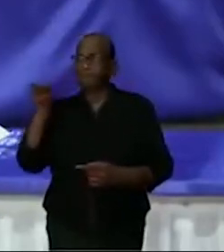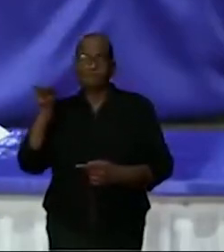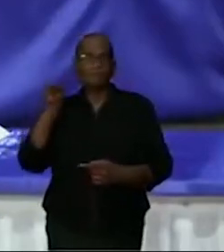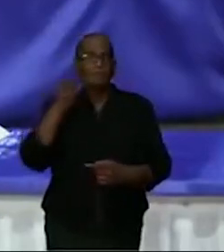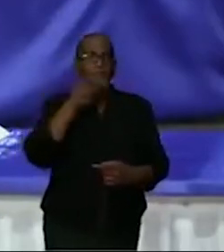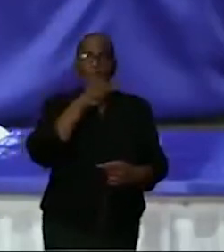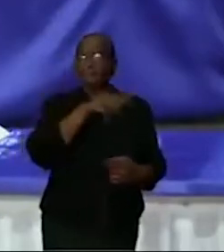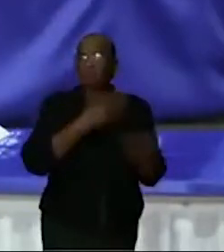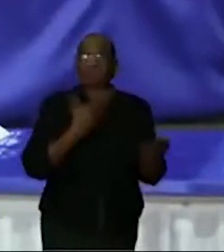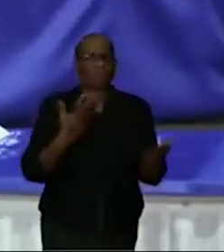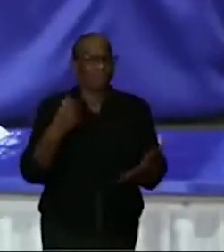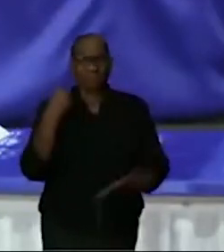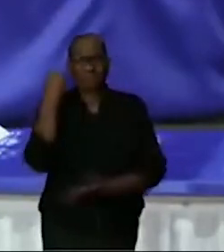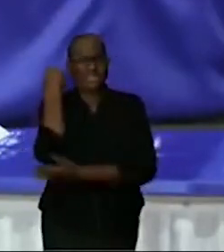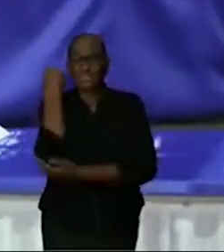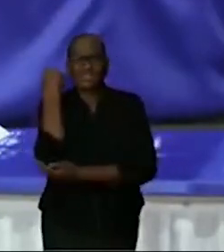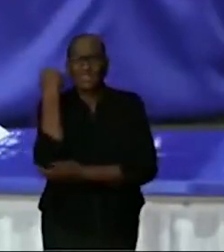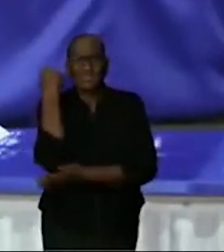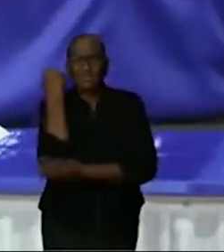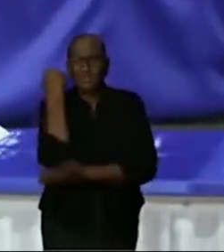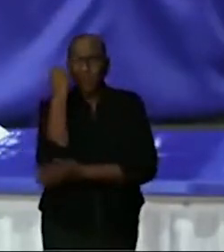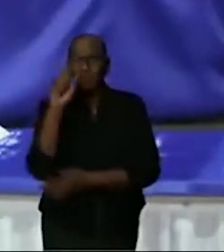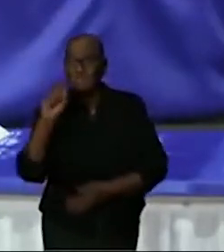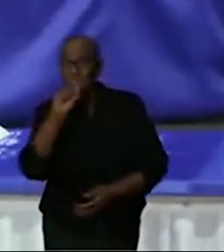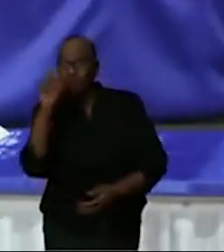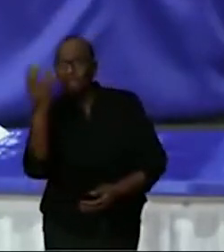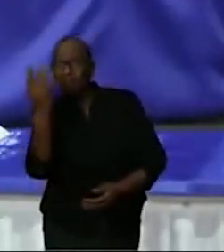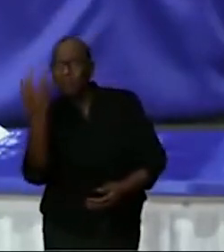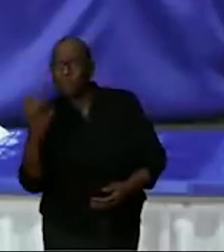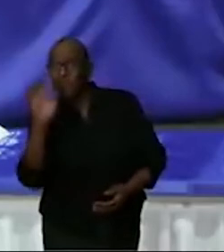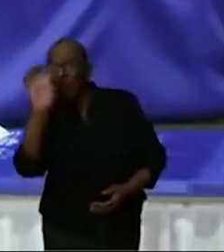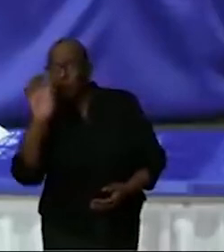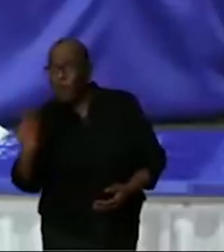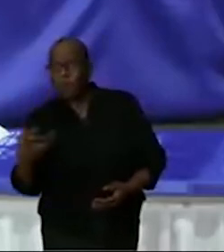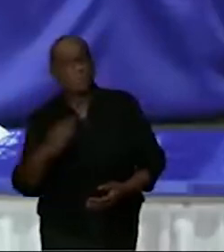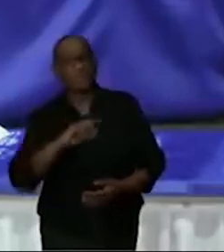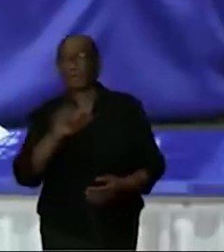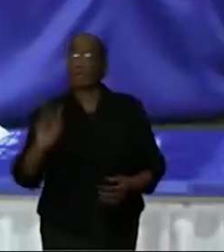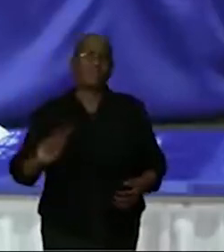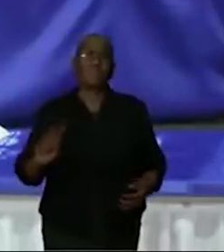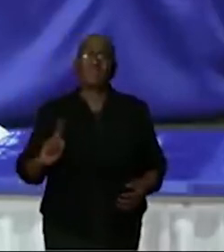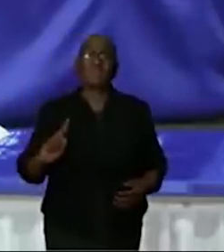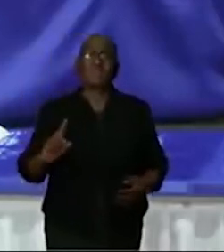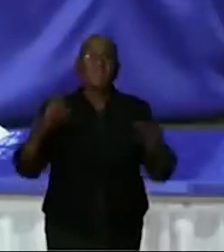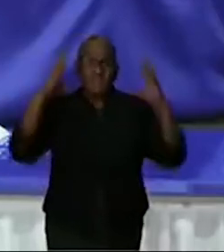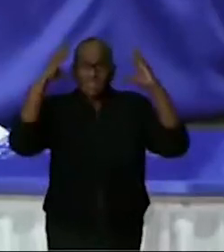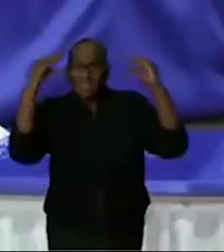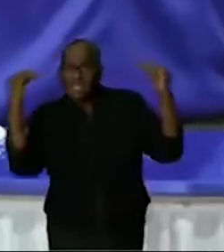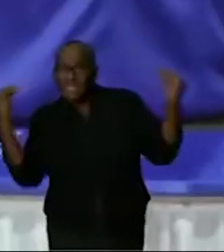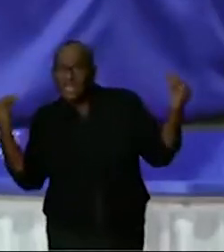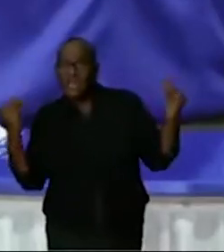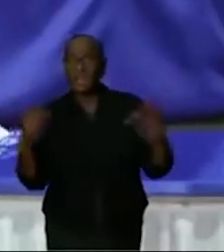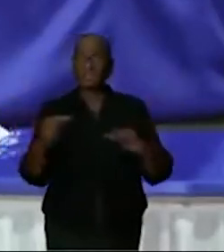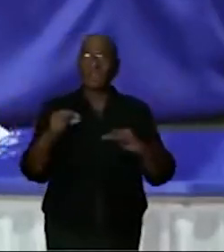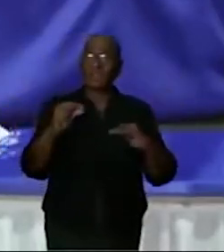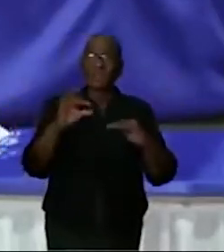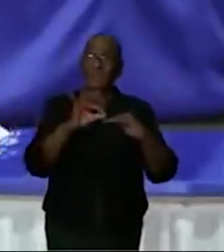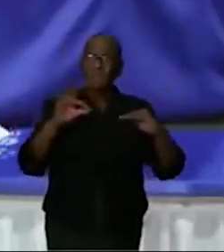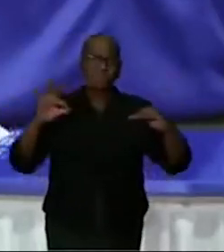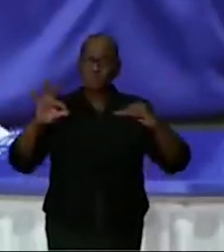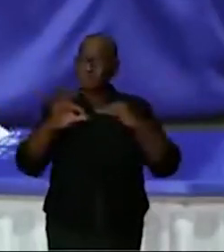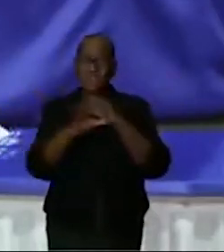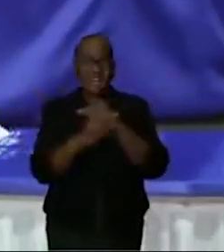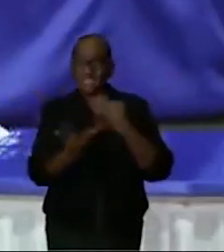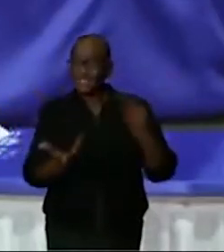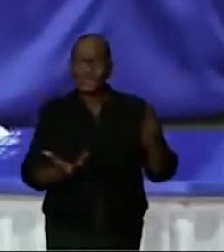manipuleren van Engeland. We kunnen echt geen cijfers manipuleren van Nederland. We kunnen echt geen cijfers manipuleren van Frans-Guanen. We kunnen ook